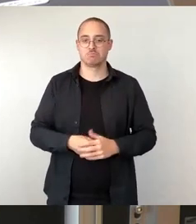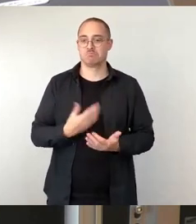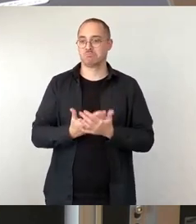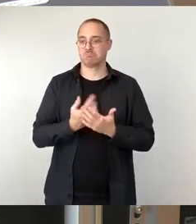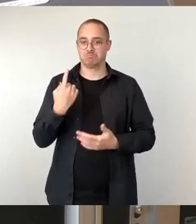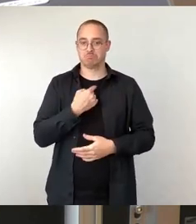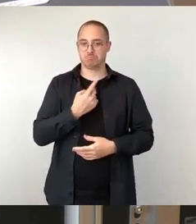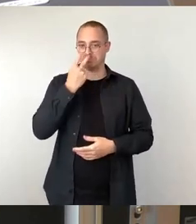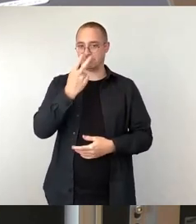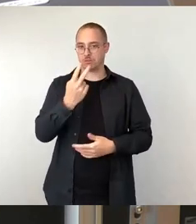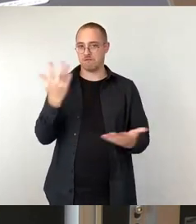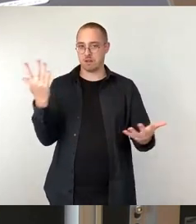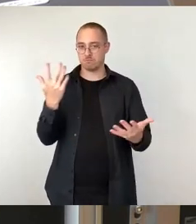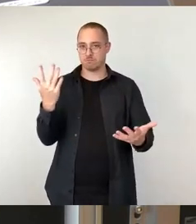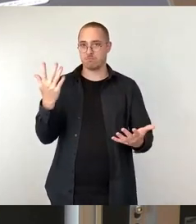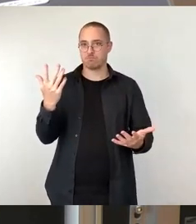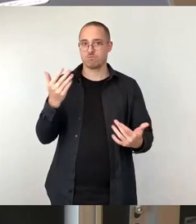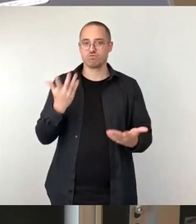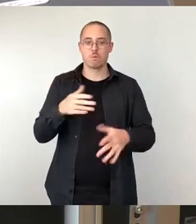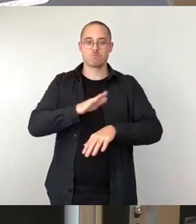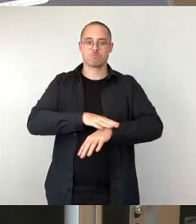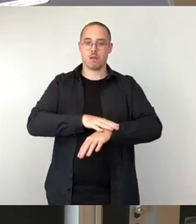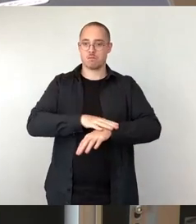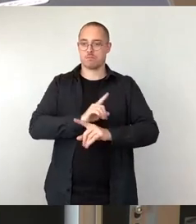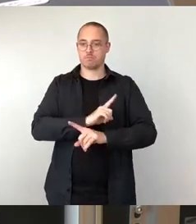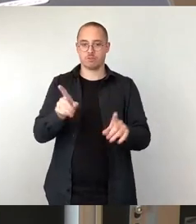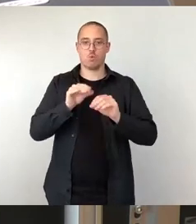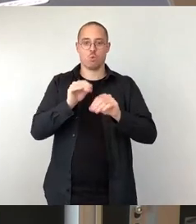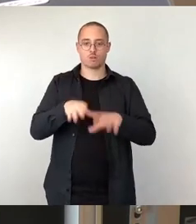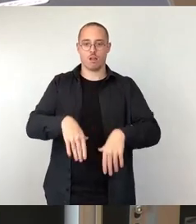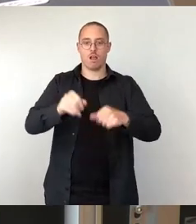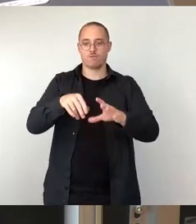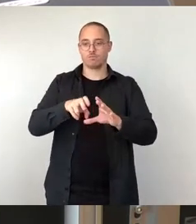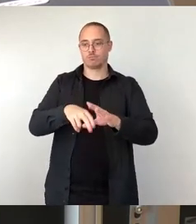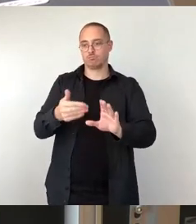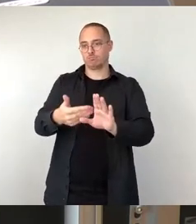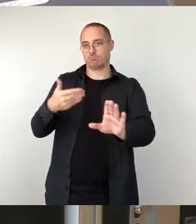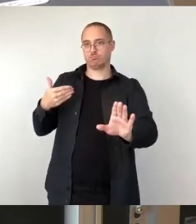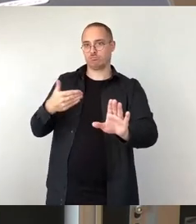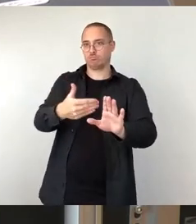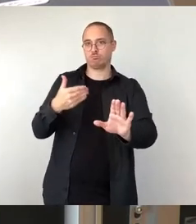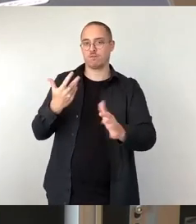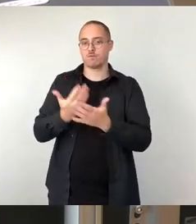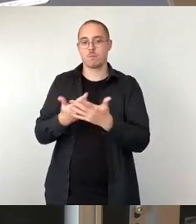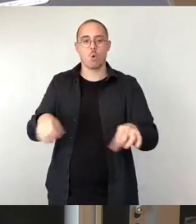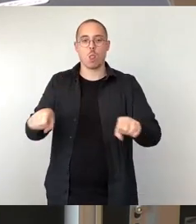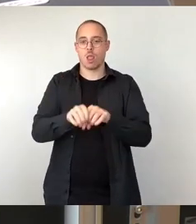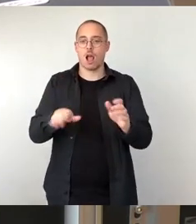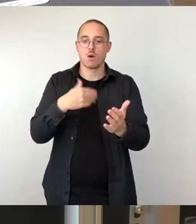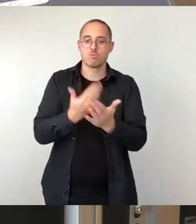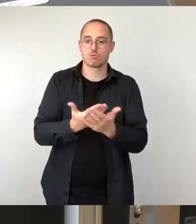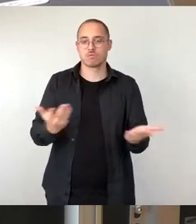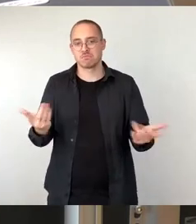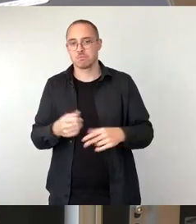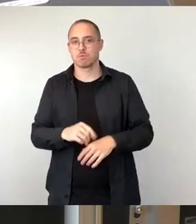Zeit zu überbrücken durch Online-Angebote, bis dann letztendlich ein Klassenraumkurs stattfinden kann. Und je nach Lernfortschritt muss es doch